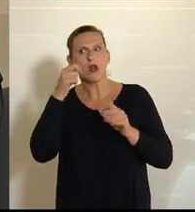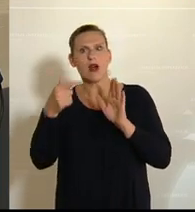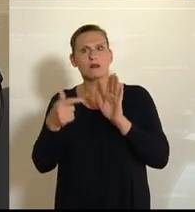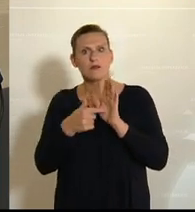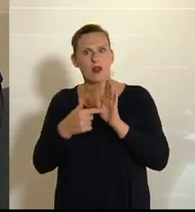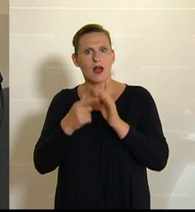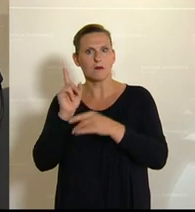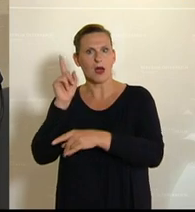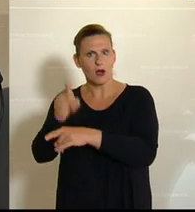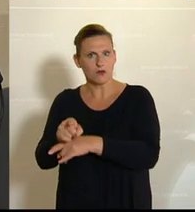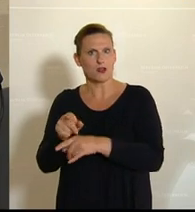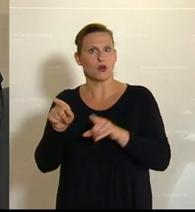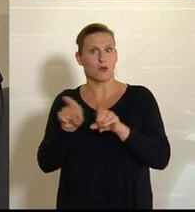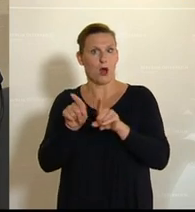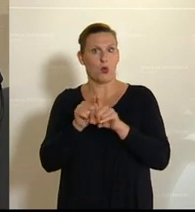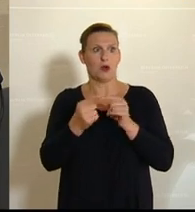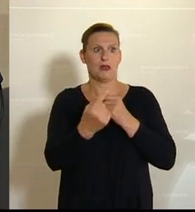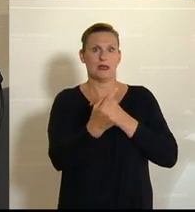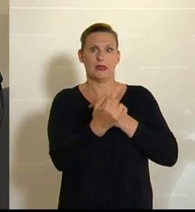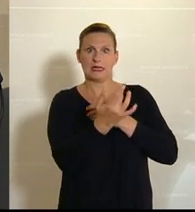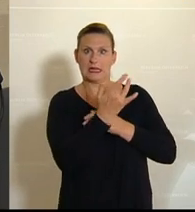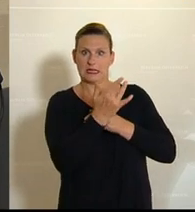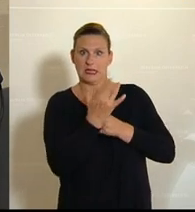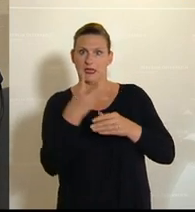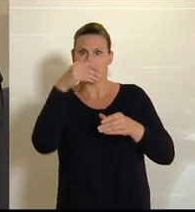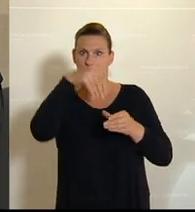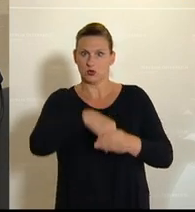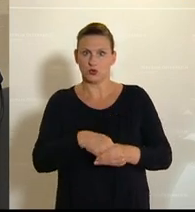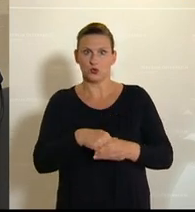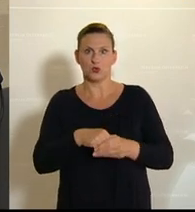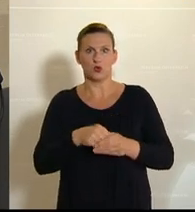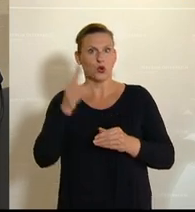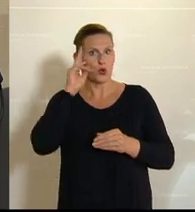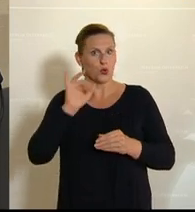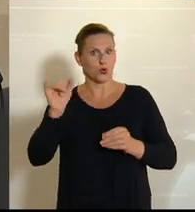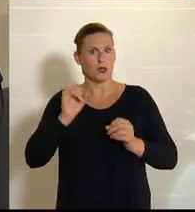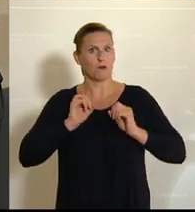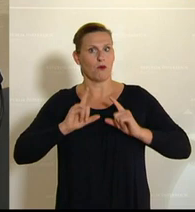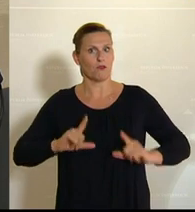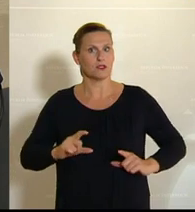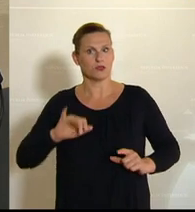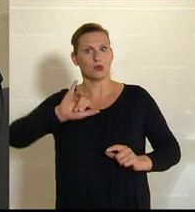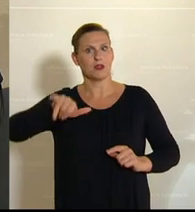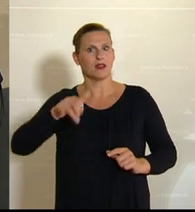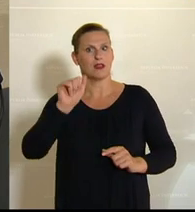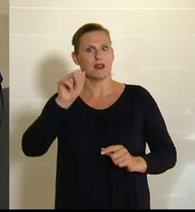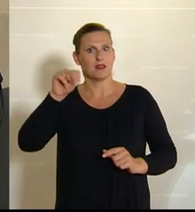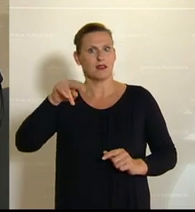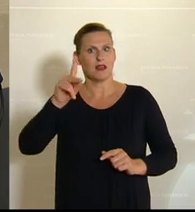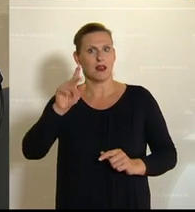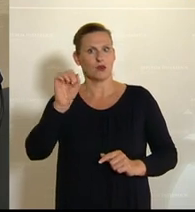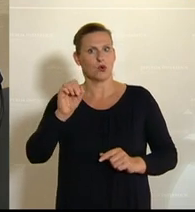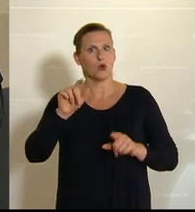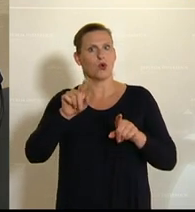ob diese Vorgangsweise auch diese Kritik entsprechend aufnimmt. Die Universitätsprofessoren Janko und Mayrhofer, Zitat,